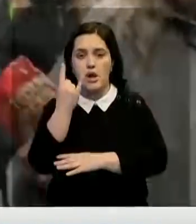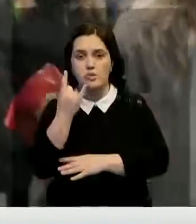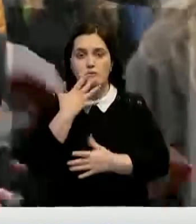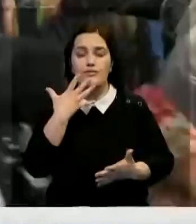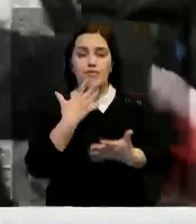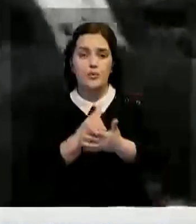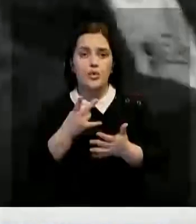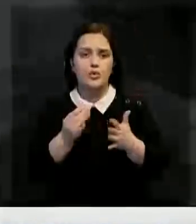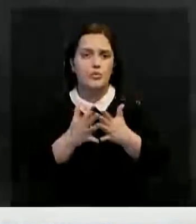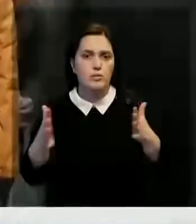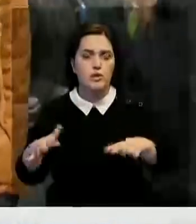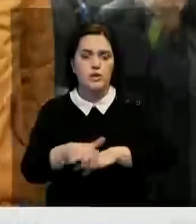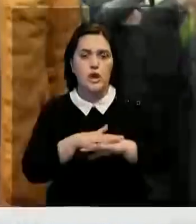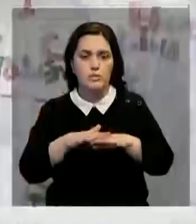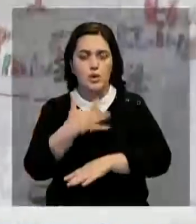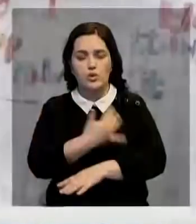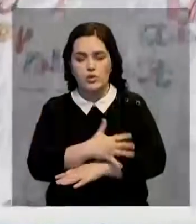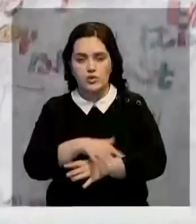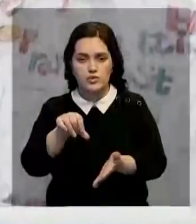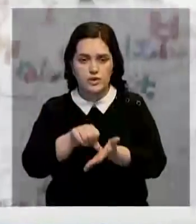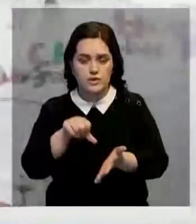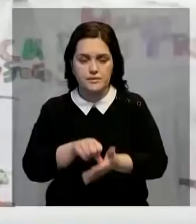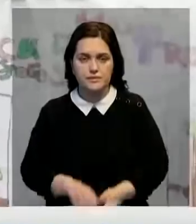основная масса людей, конечно, вышла на улицы.